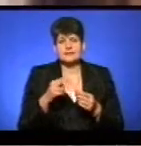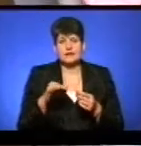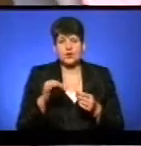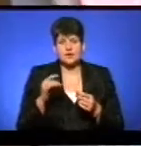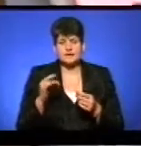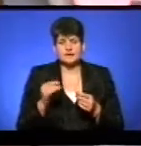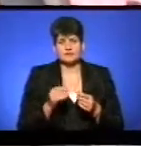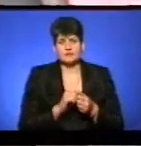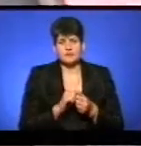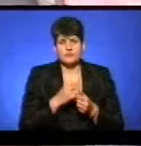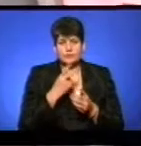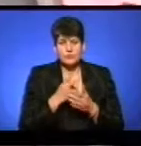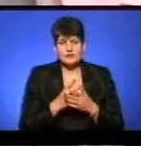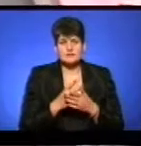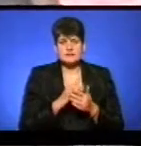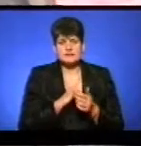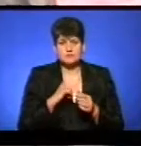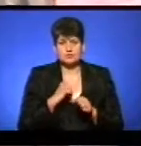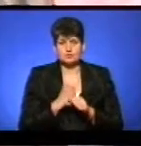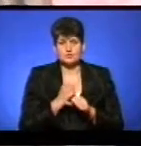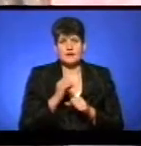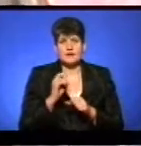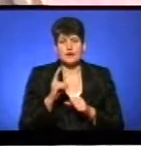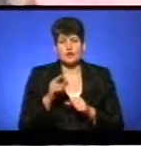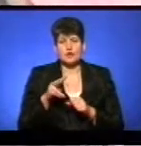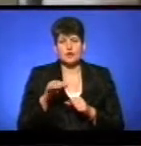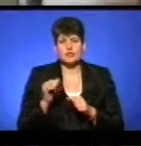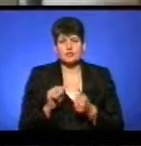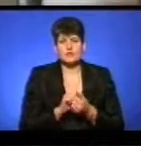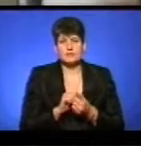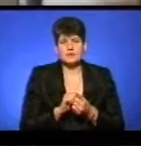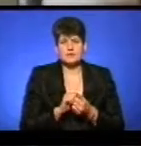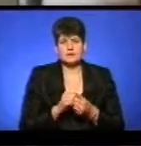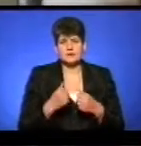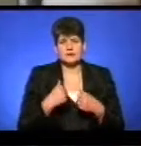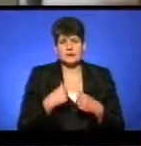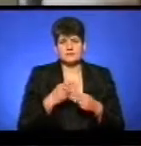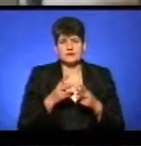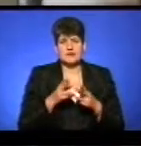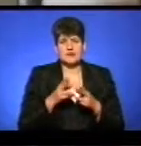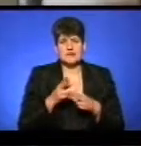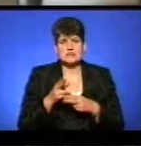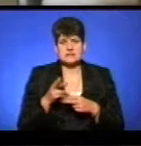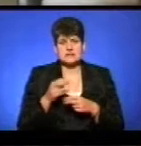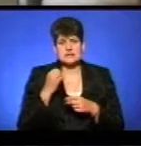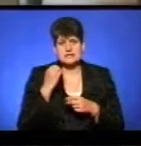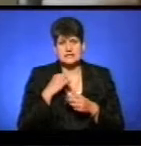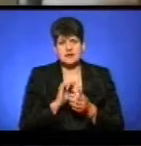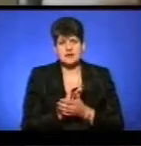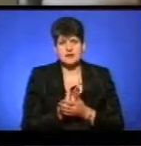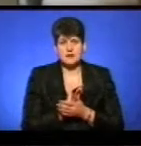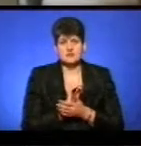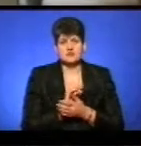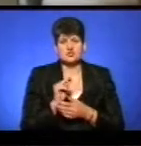темою, демонструє власноруч виготовлений екологічний папір. Я різала старі газети,